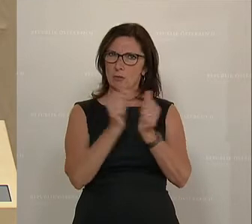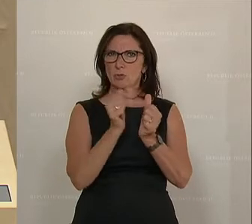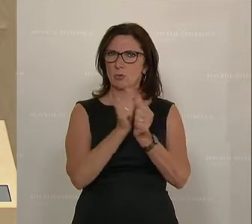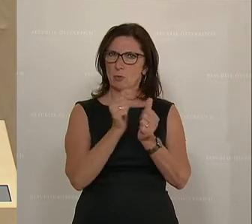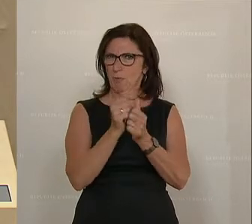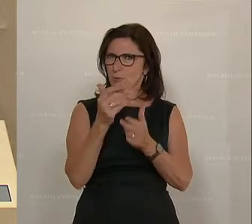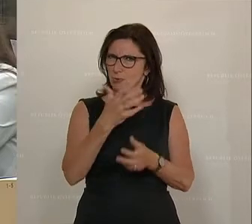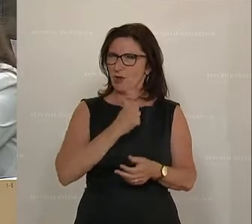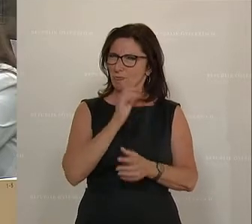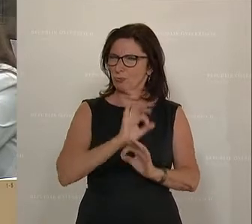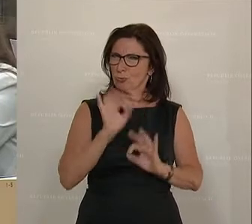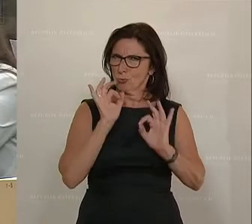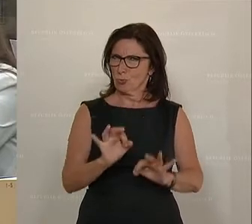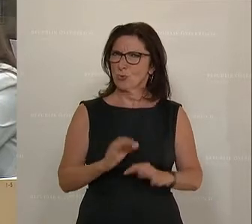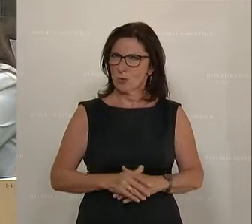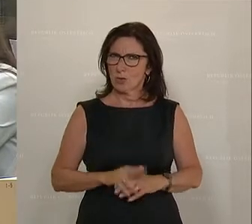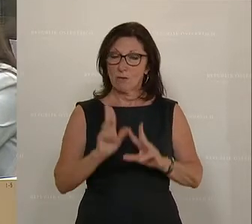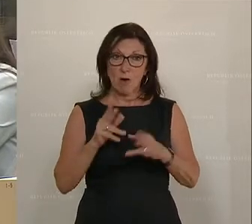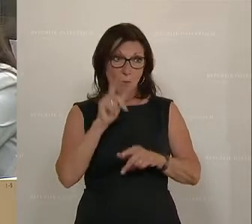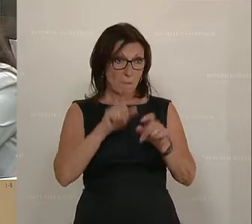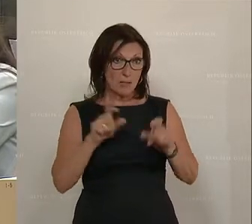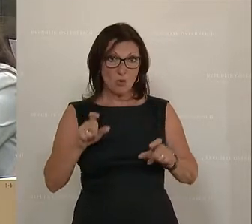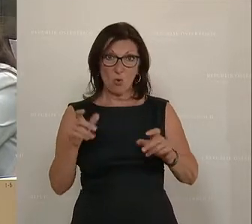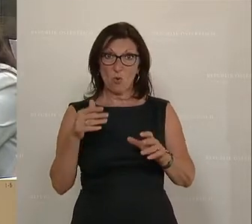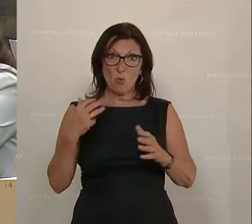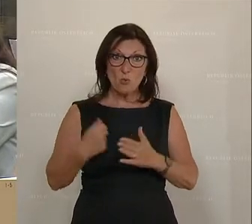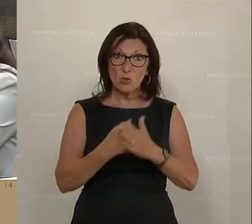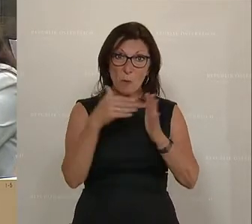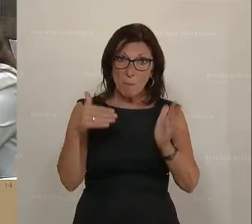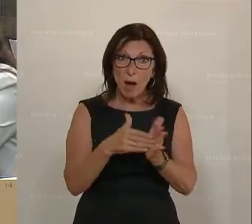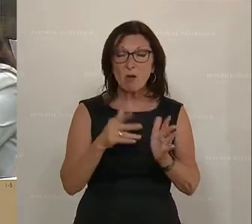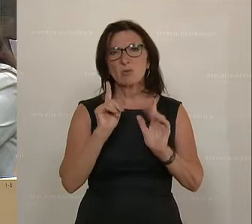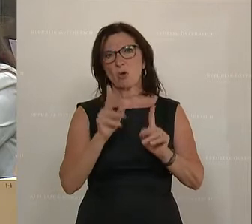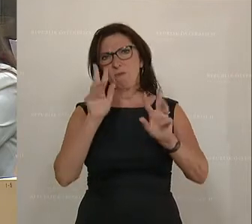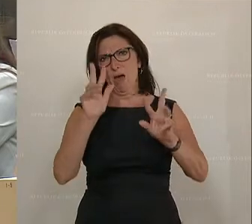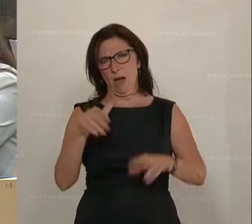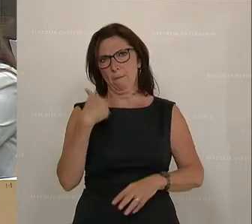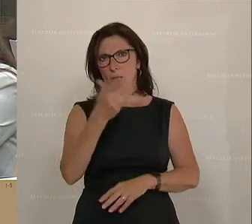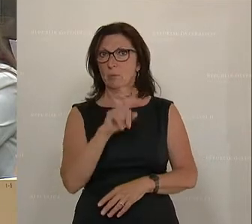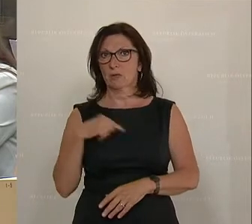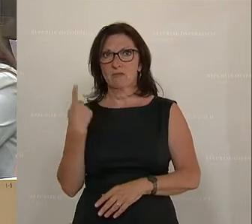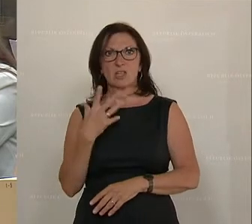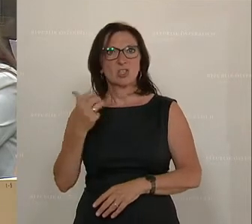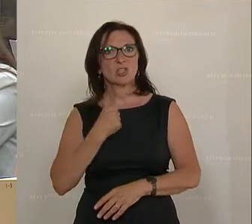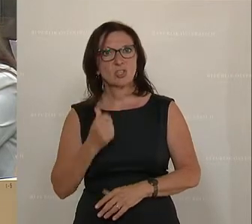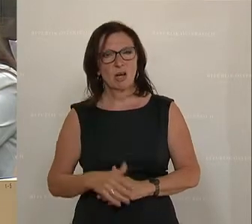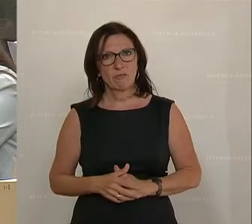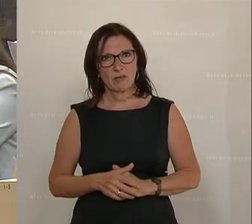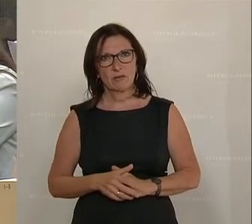die Reise bringen, nämlich dass die, die Unterstützung brauchen, auch wirklich bekommen. Wir haben es geschafft, dass für